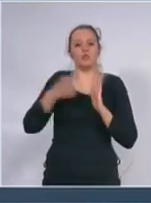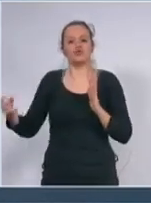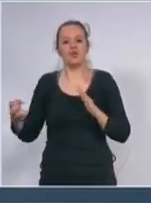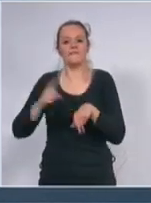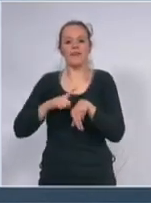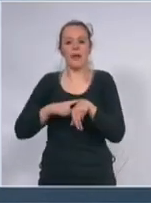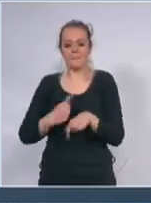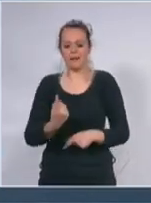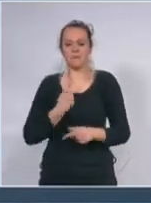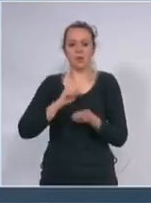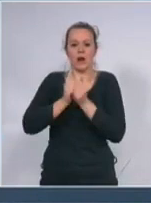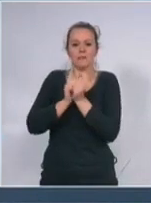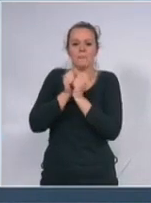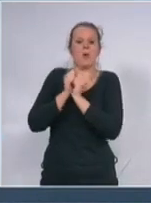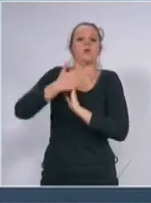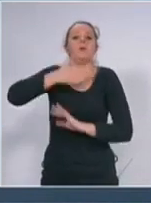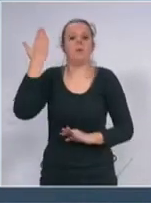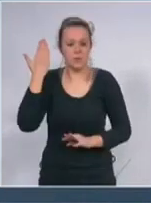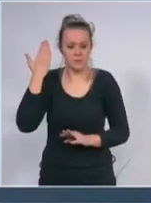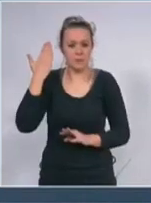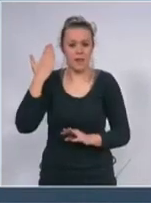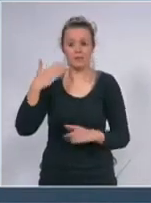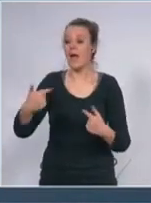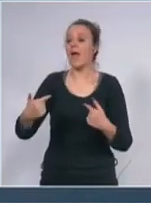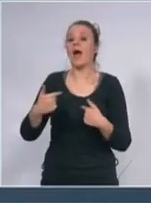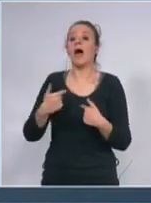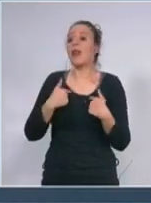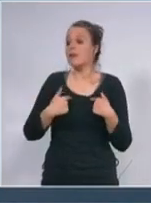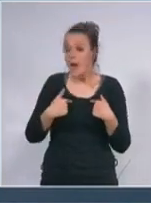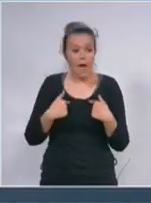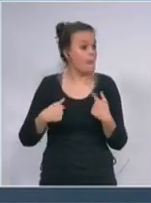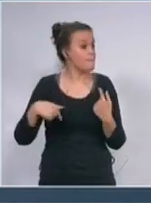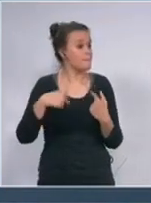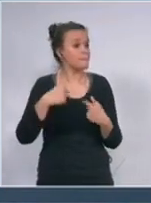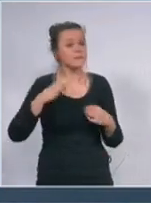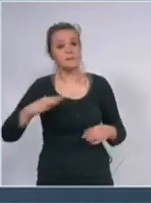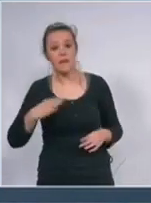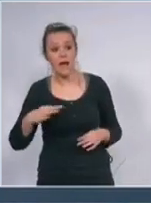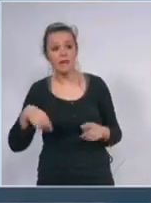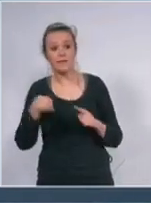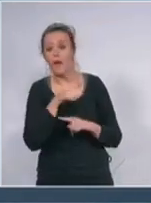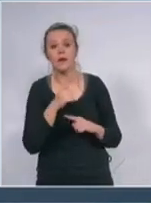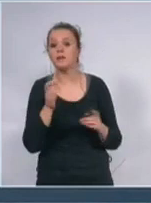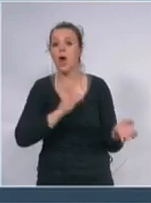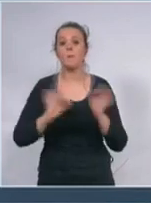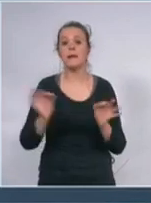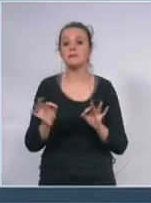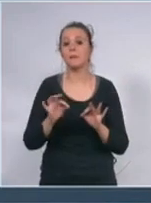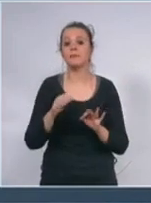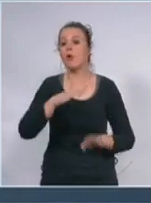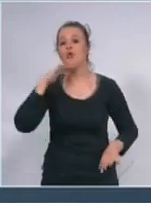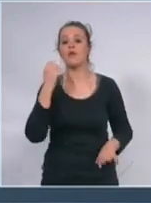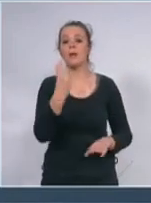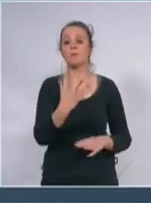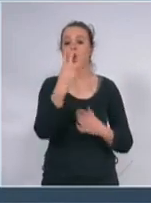sve ostalo je na vama ljudi naše da ubezbedimo respiratore da nam se ne bi da god u Italiji da isključujemo respiratore po